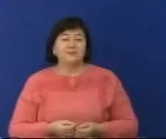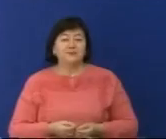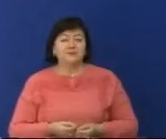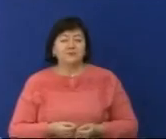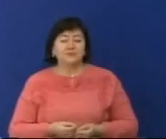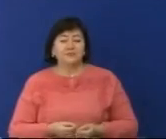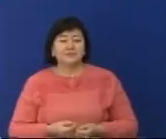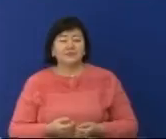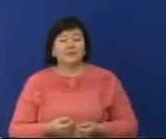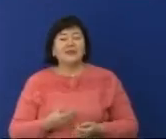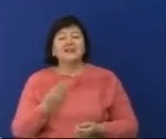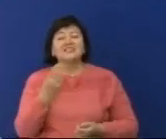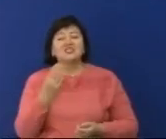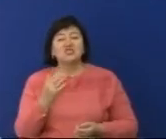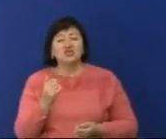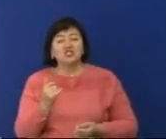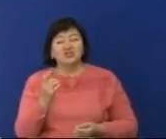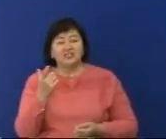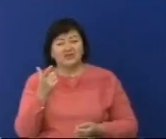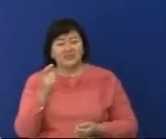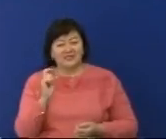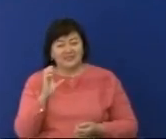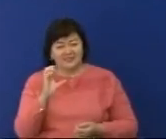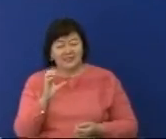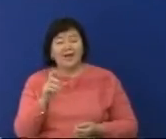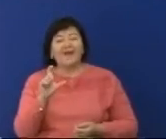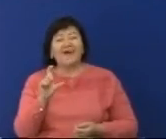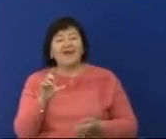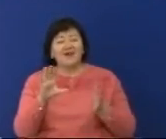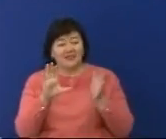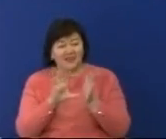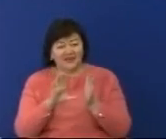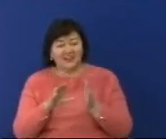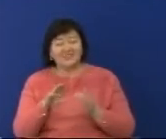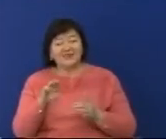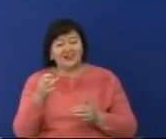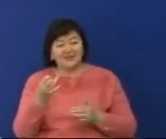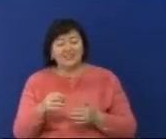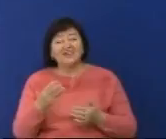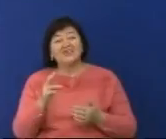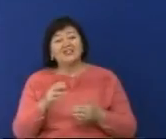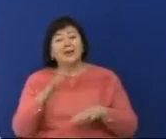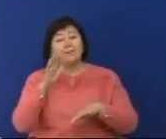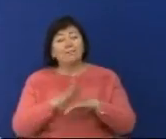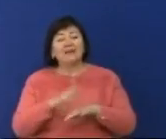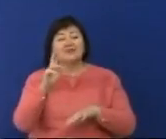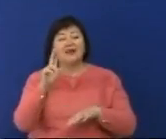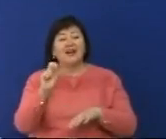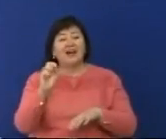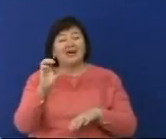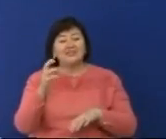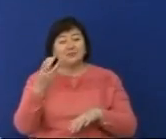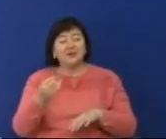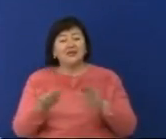Шығы Сенергетрейд компаниясы Каспи Банк акционерлік қоғамымен арасындағы шарттың бұзылғандығы туралы қабырлайды.